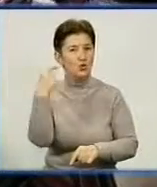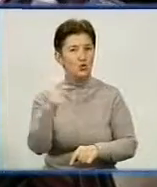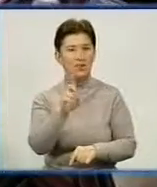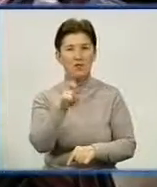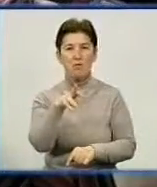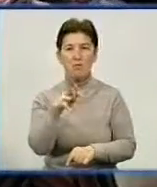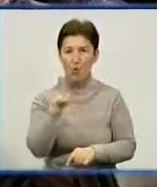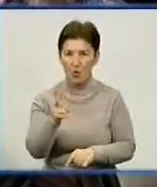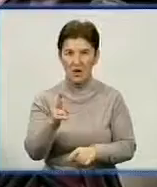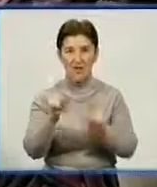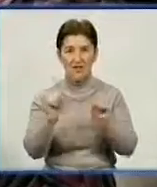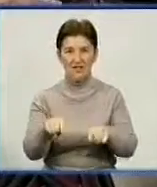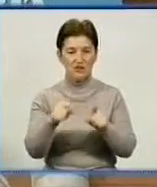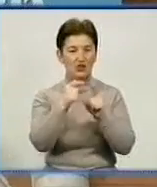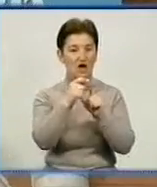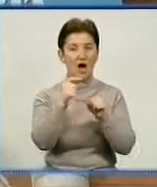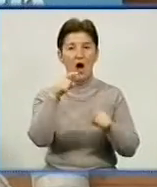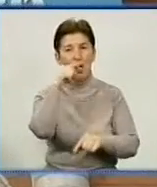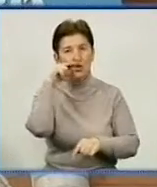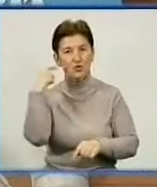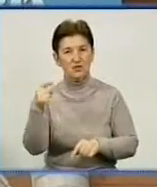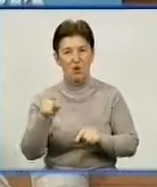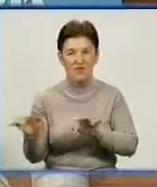і даже «Русське движення» в цій газеті не появилось.